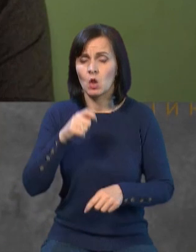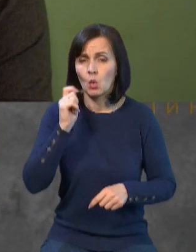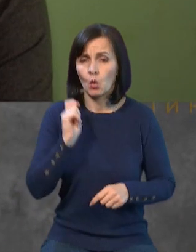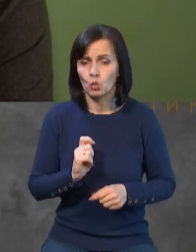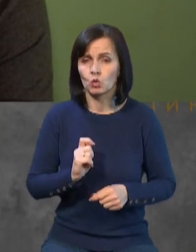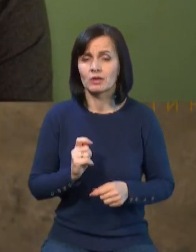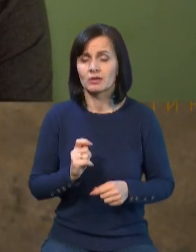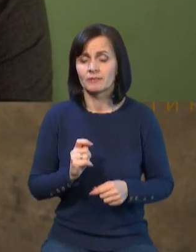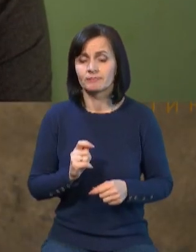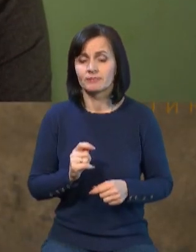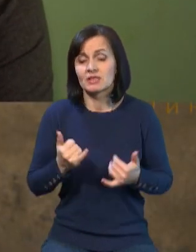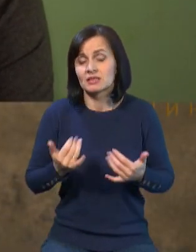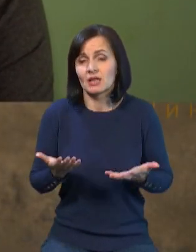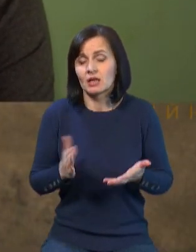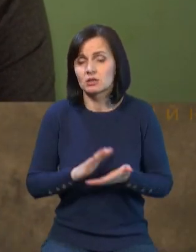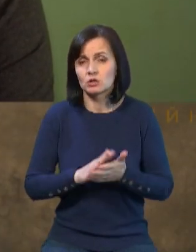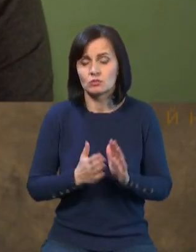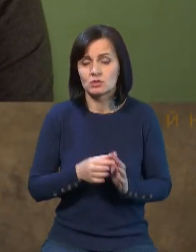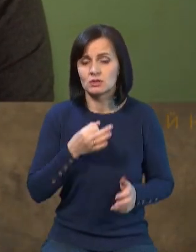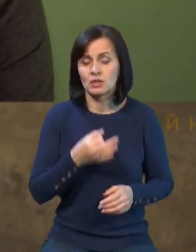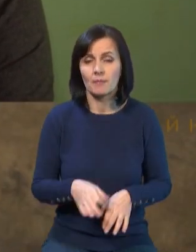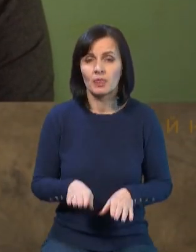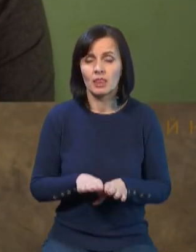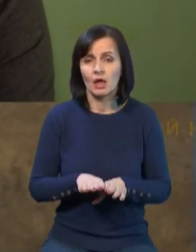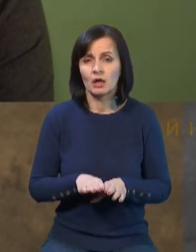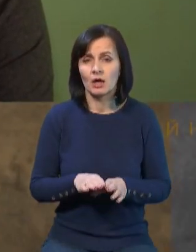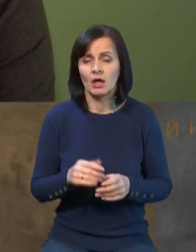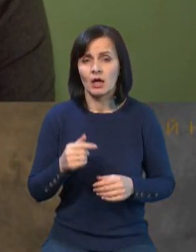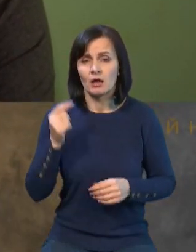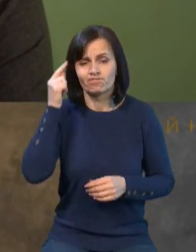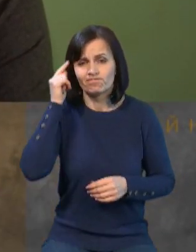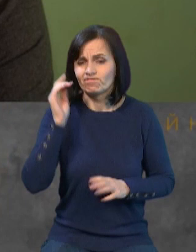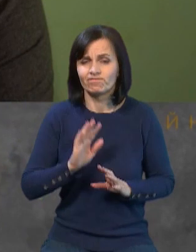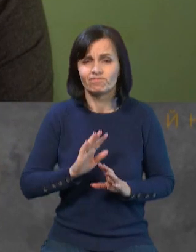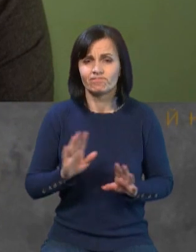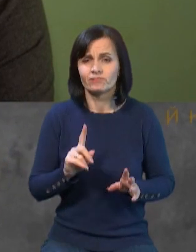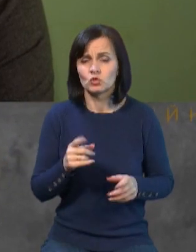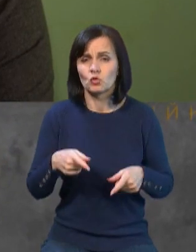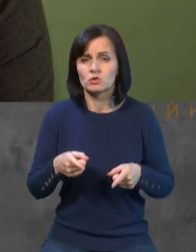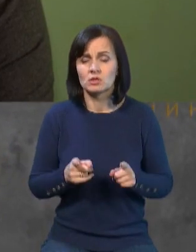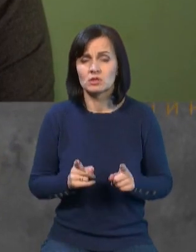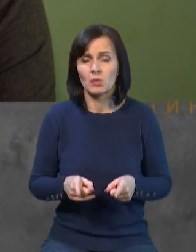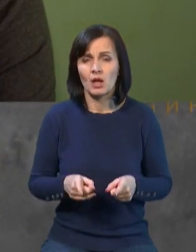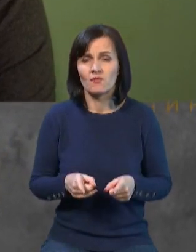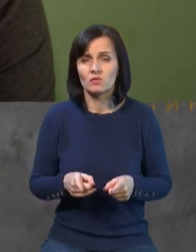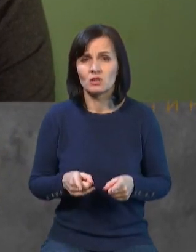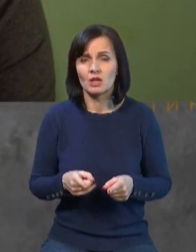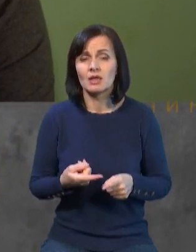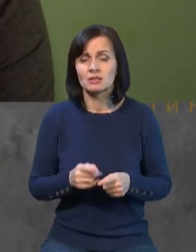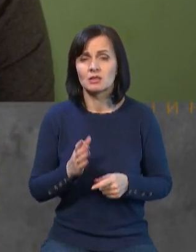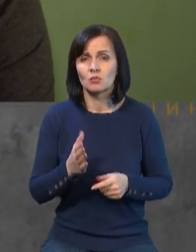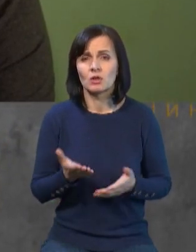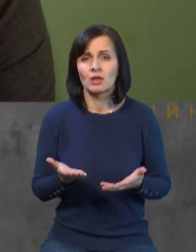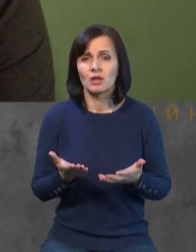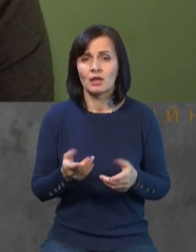умова і, ну, скажімо так, я не думаю, що насправді це буде якась